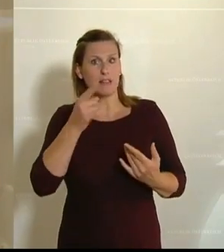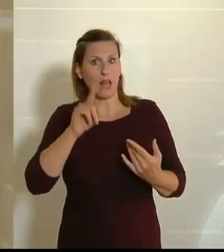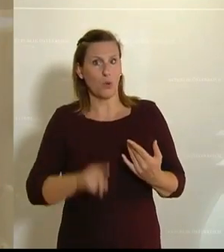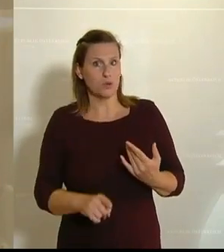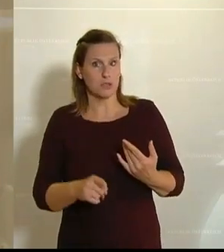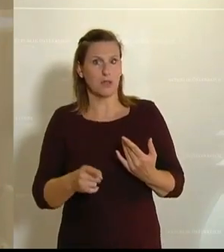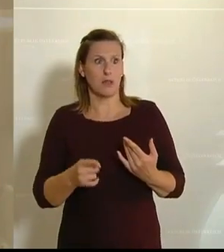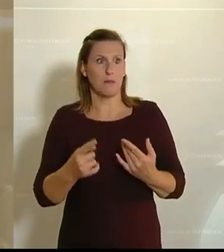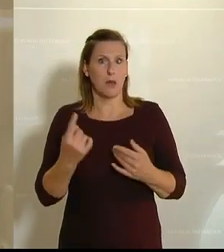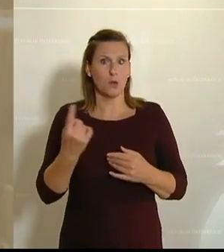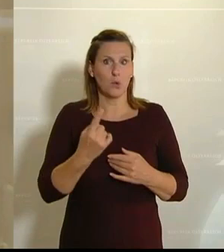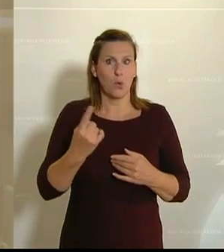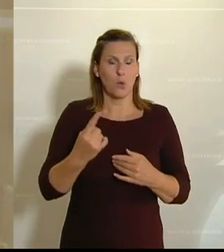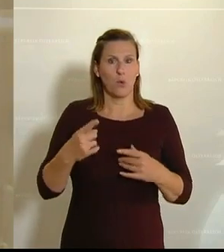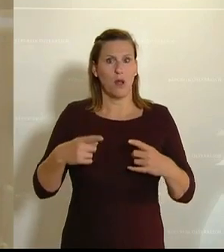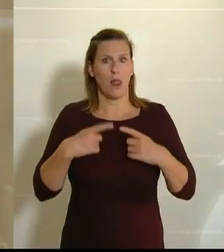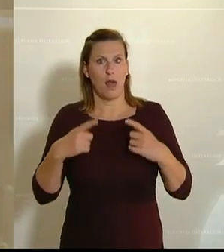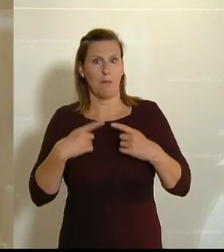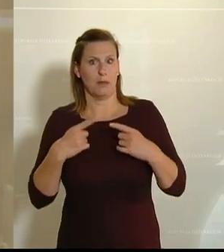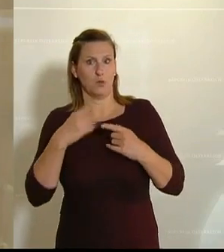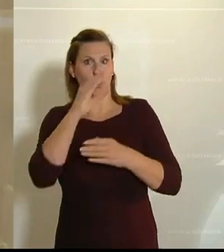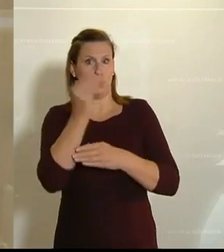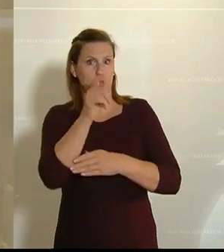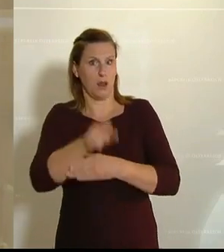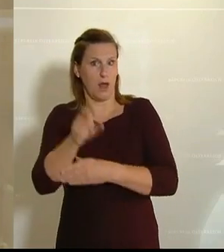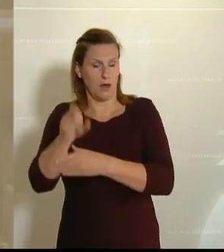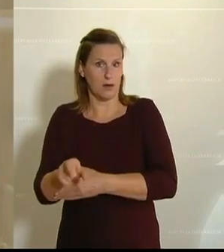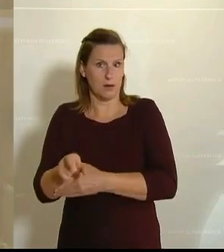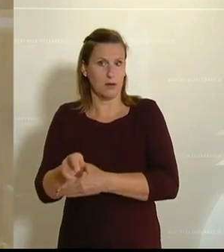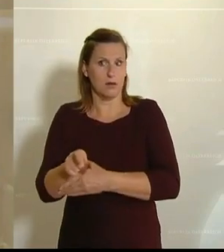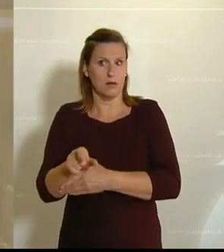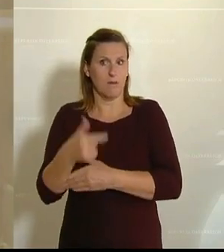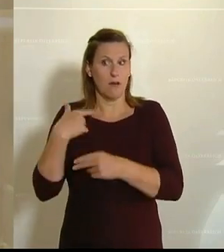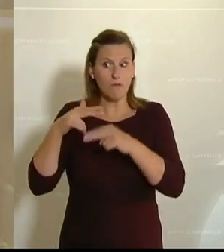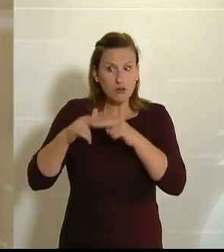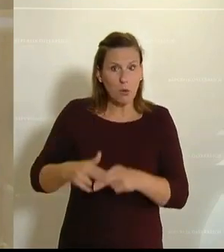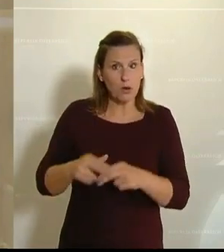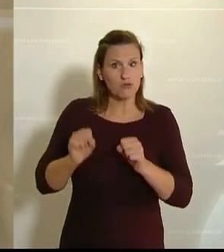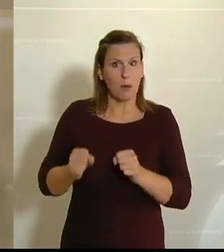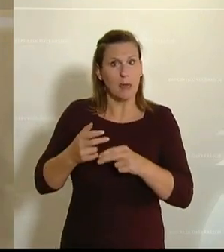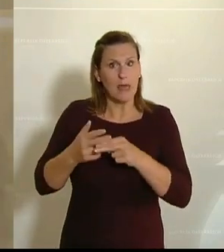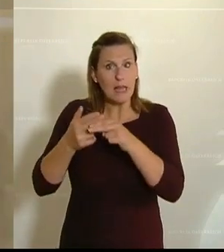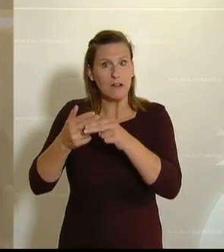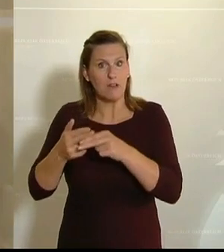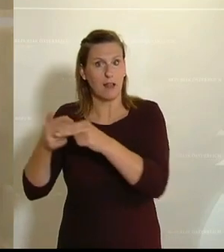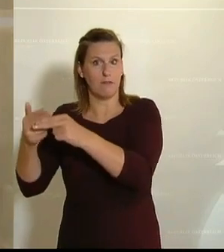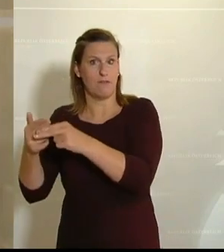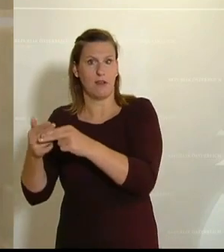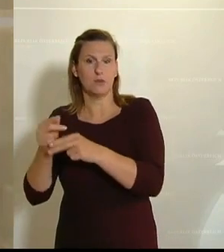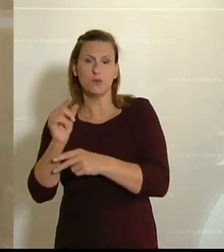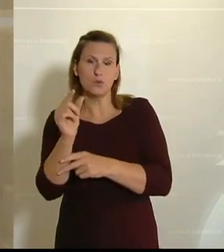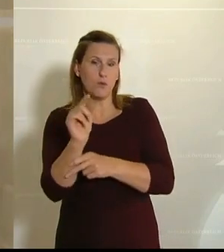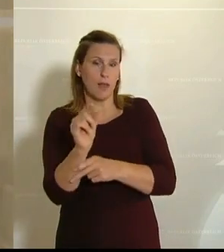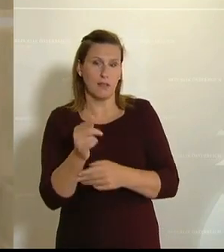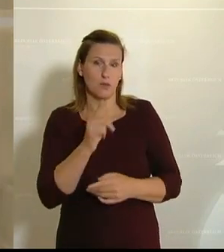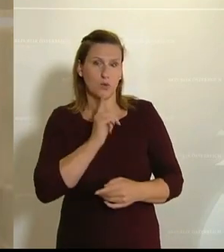Existenzen bei den Künstlerinnen und Künstlern. Und die versprochenen Hilfen in diesem Bereich sind zu wenig.